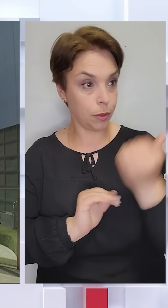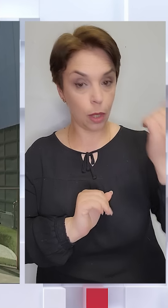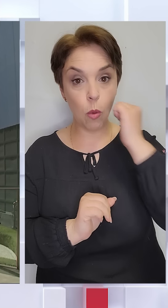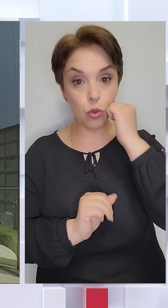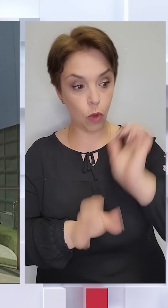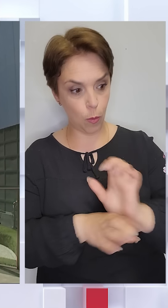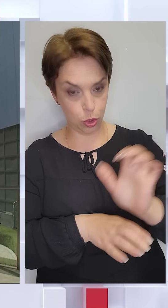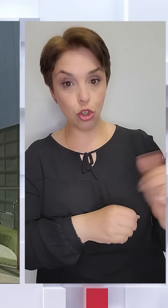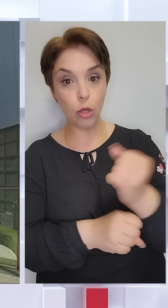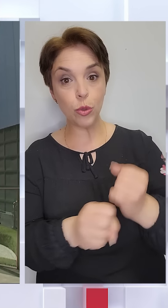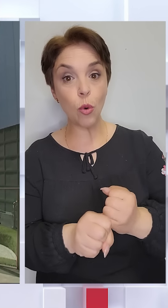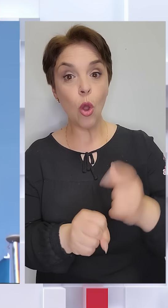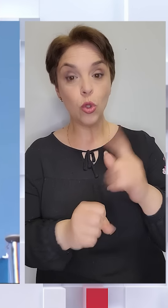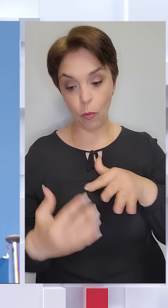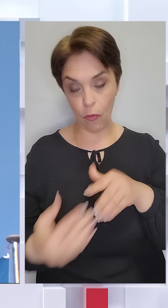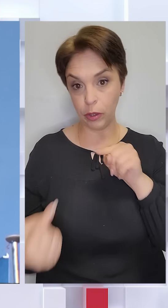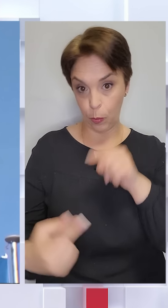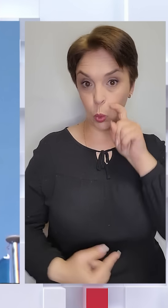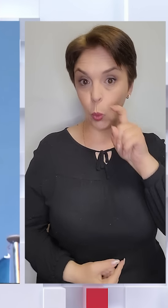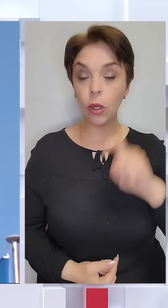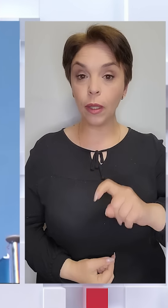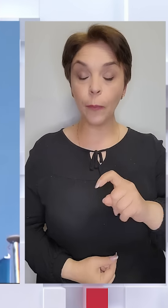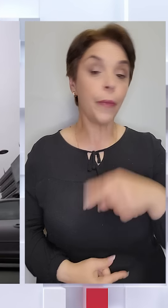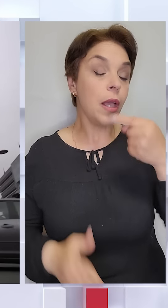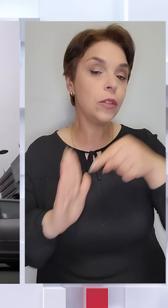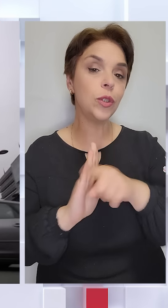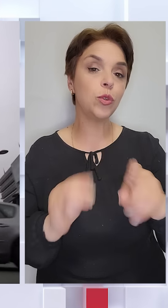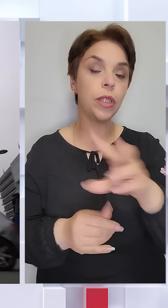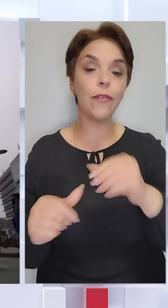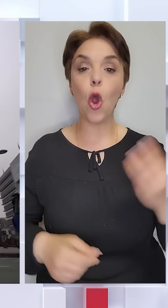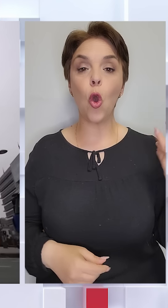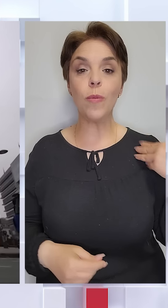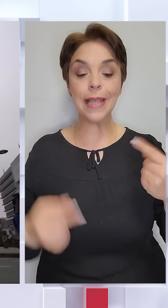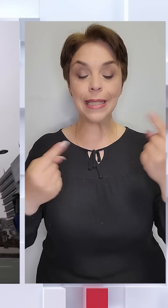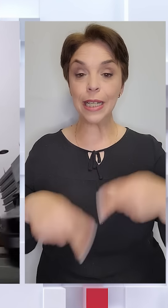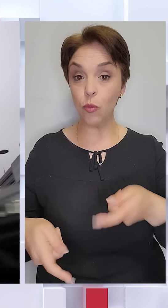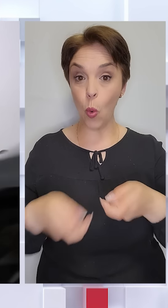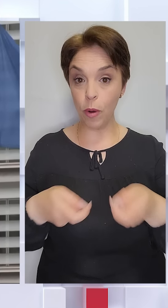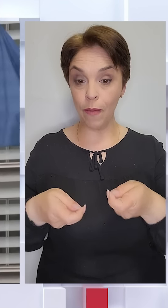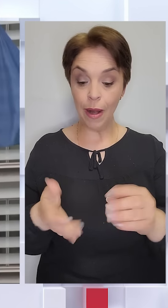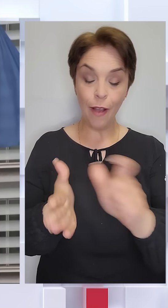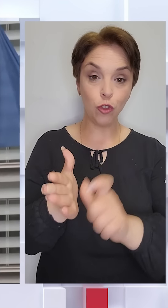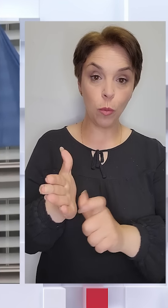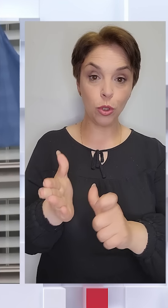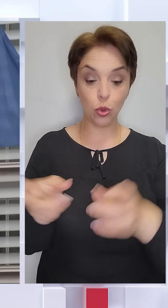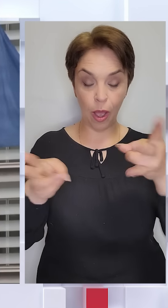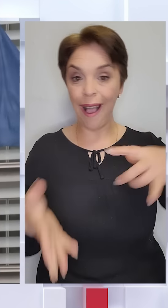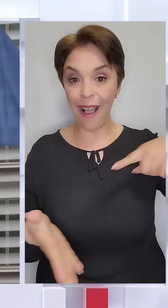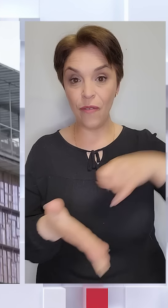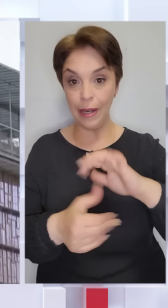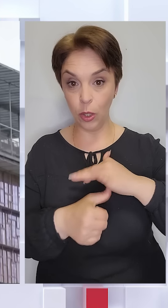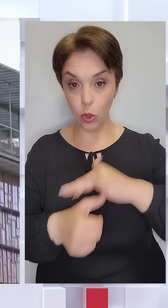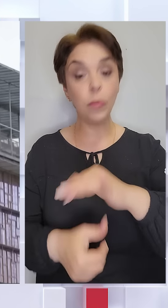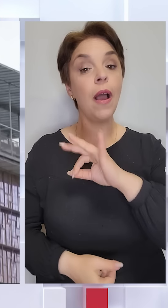постачає їй зброю, щоб воювати проти України. Річ у тім, що єврокомісар з кризового управління в дописі щодо аварії гелікоптера